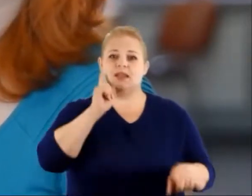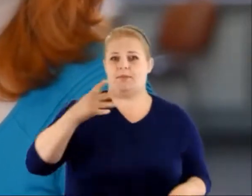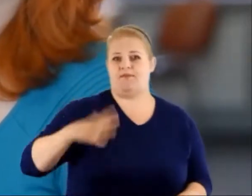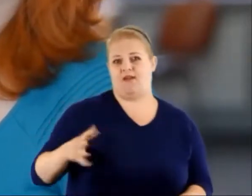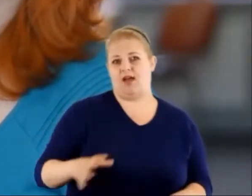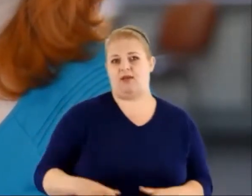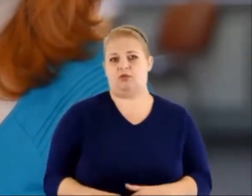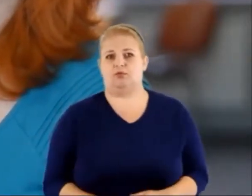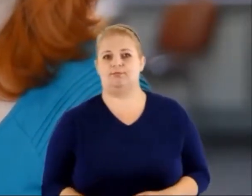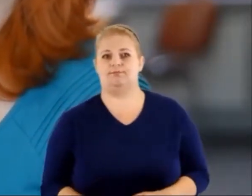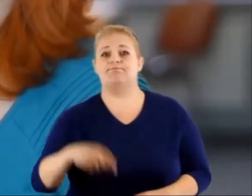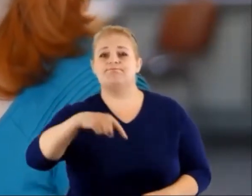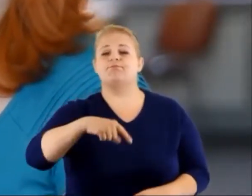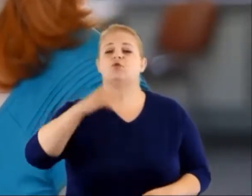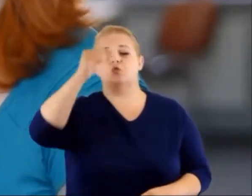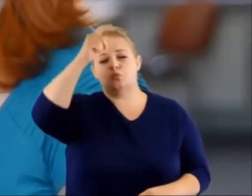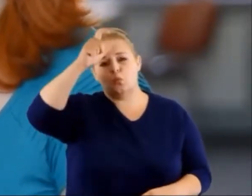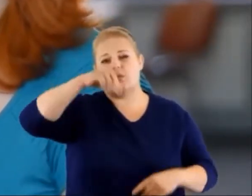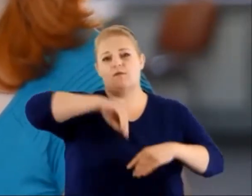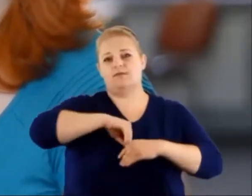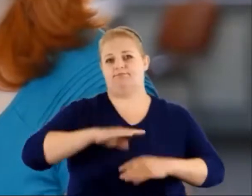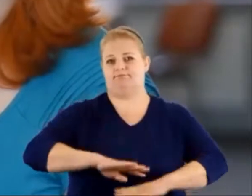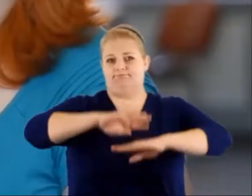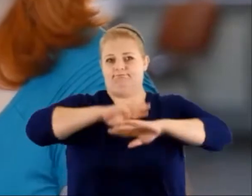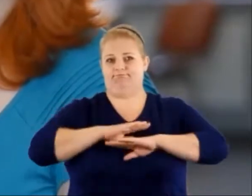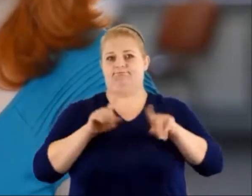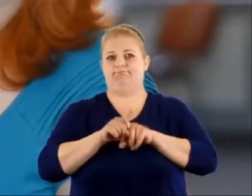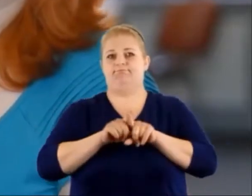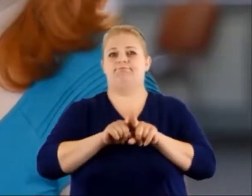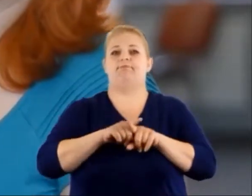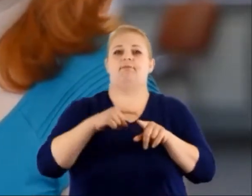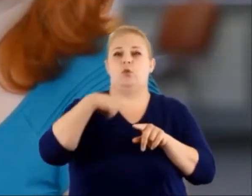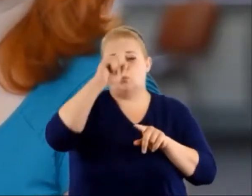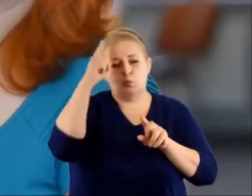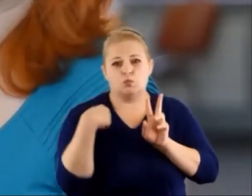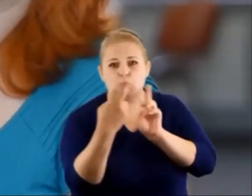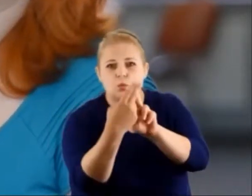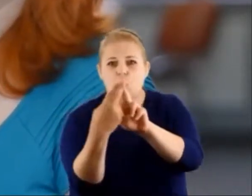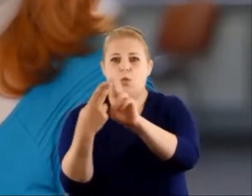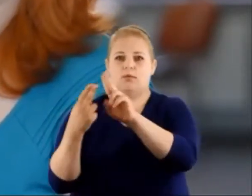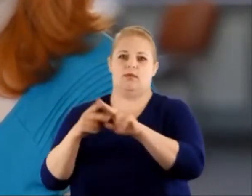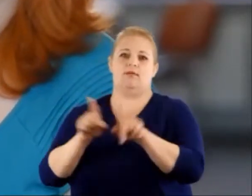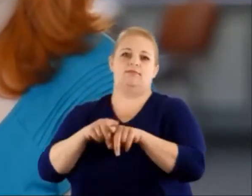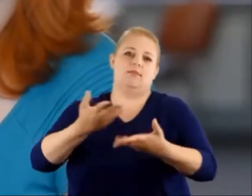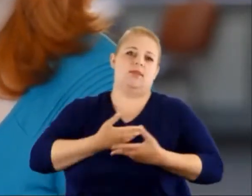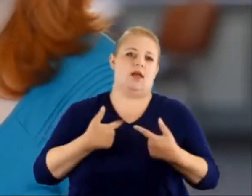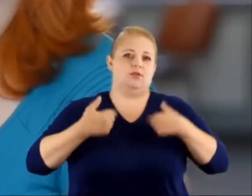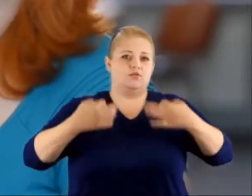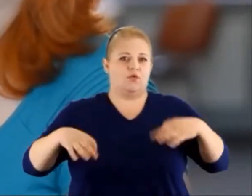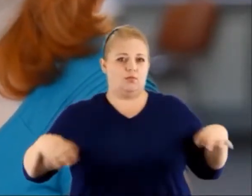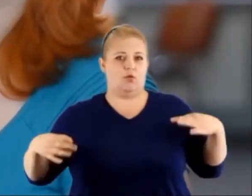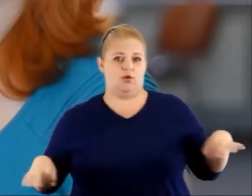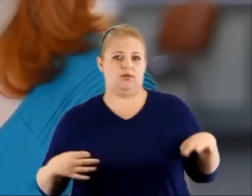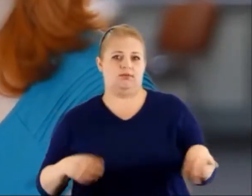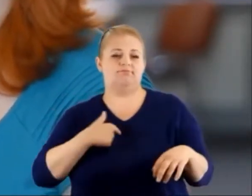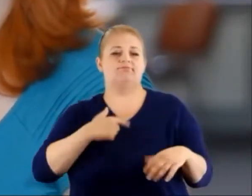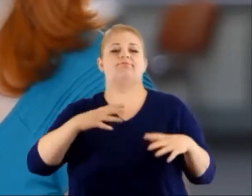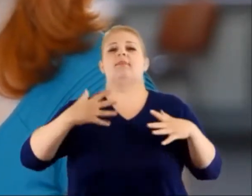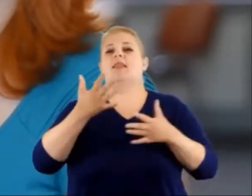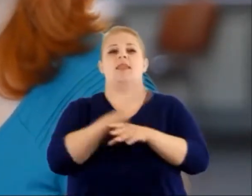wartość człowieka, podnosi kontakty z ludźmi i daje pełną swobodę